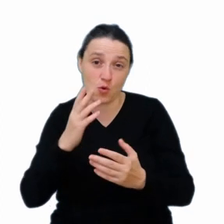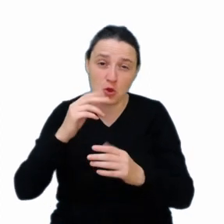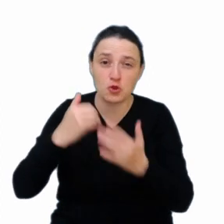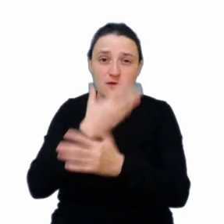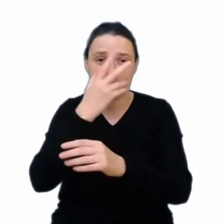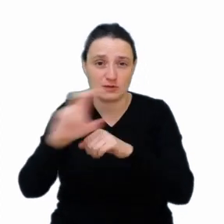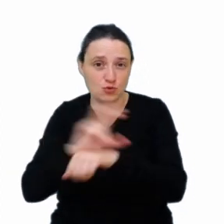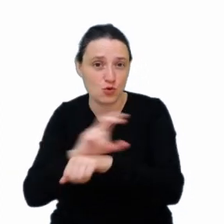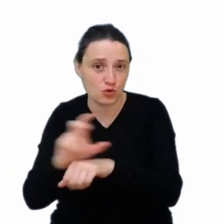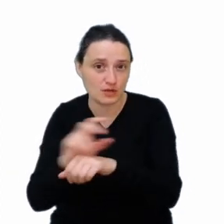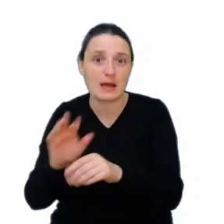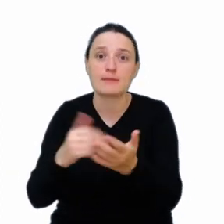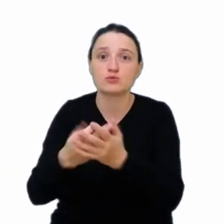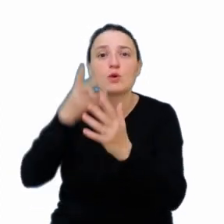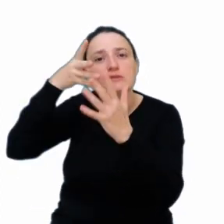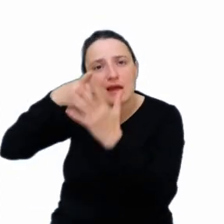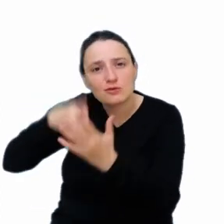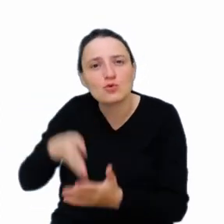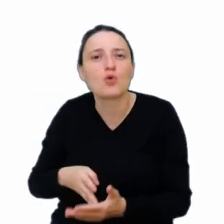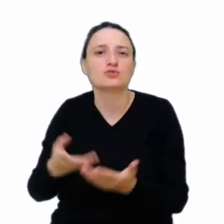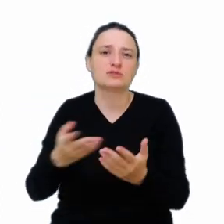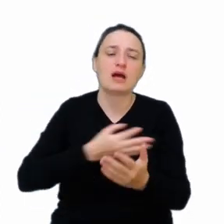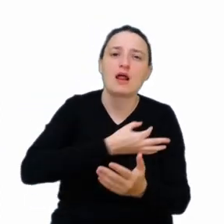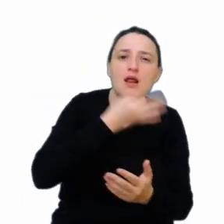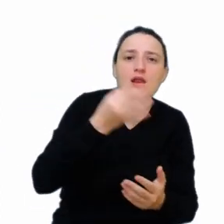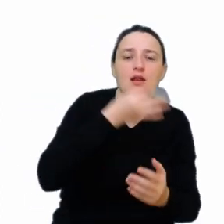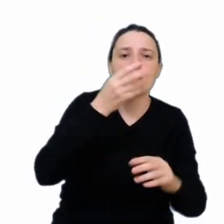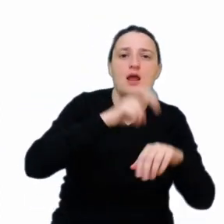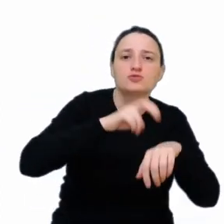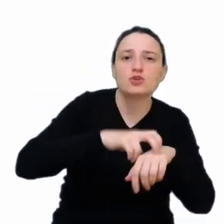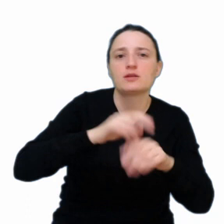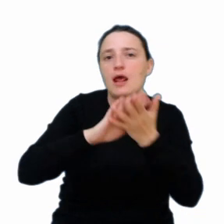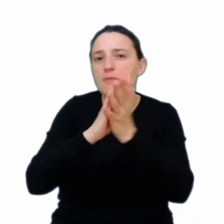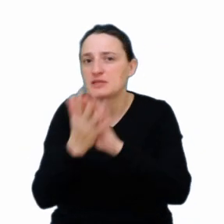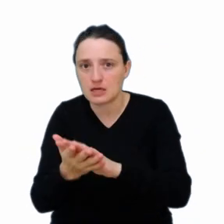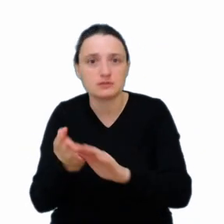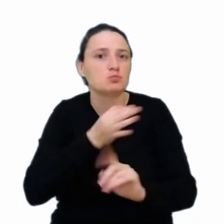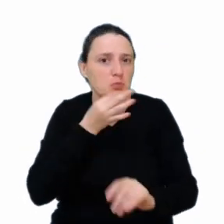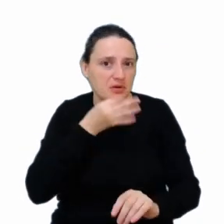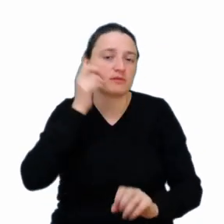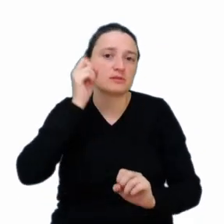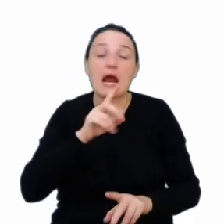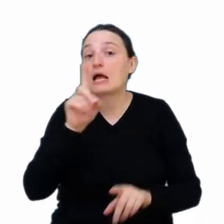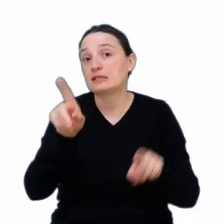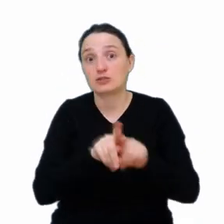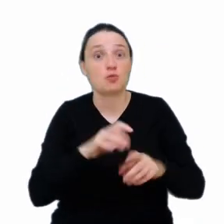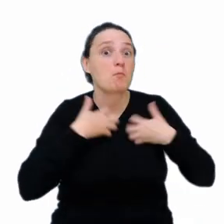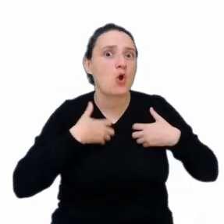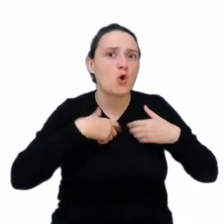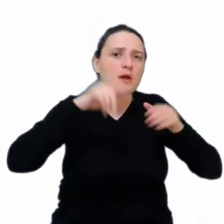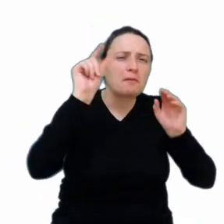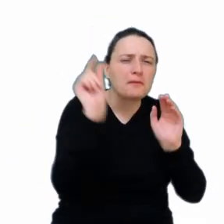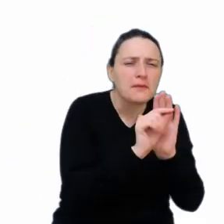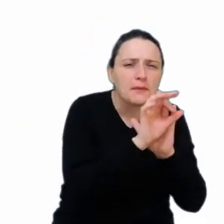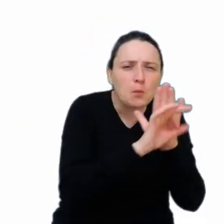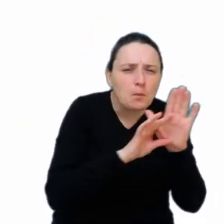wspomagających diagnostykę czy wspomagających leczenie, rehabilitację, ale także na przykład w biologii molekularnej czy w innych dziedzinach, gdzie